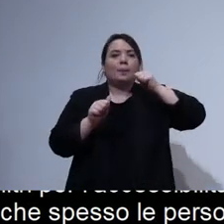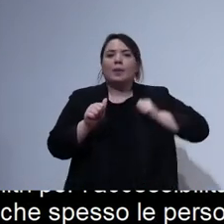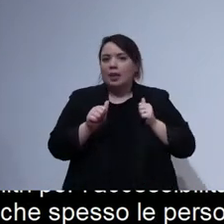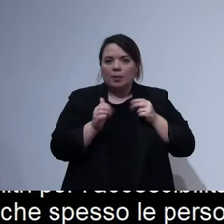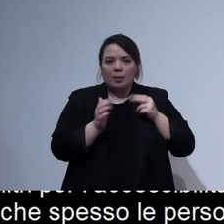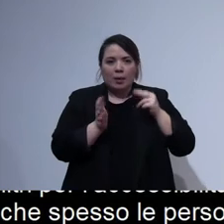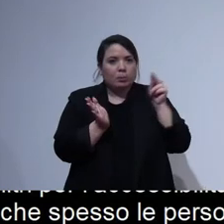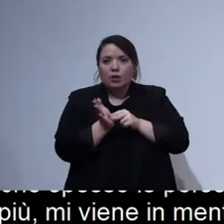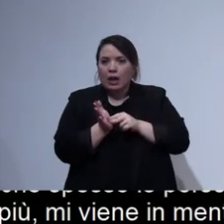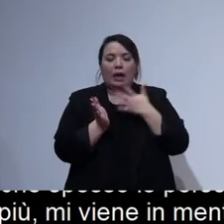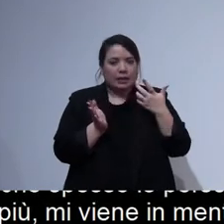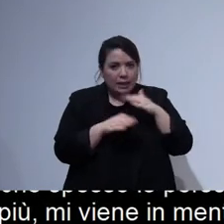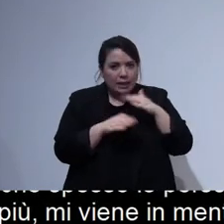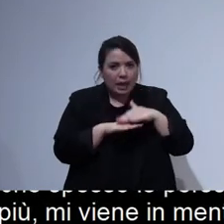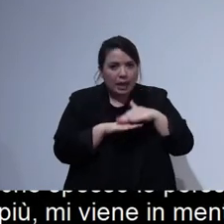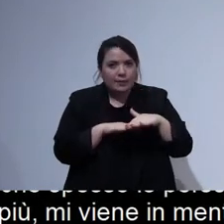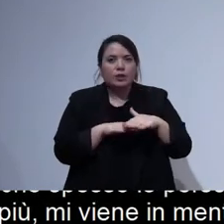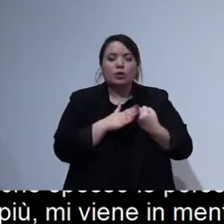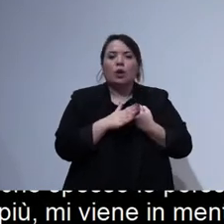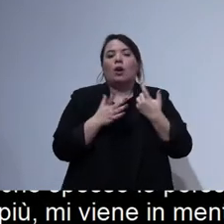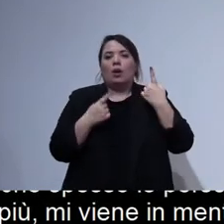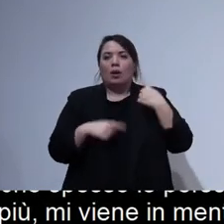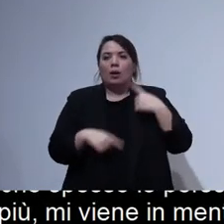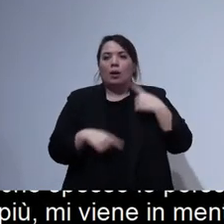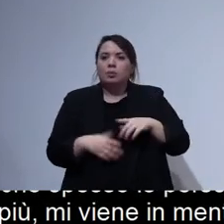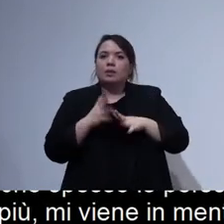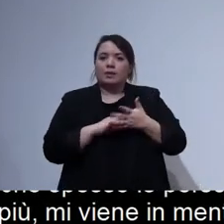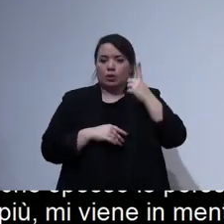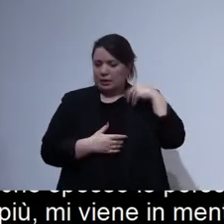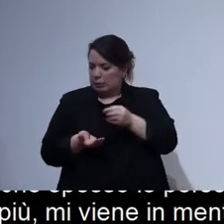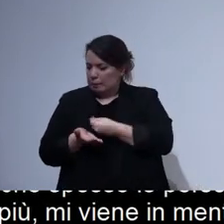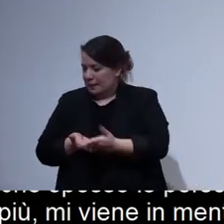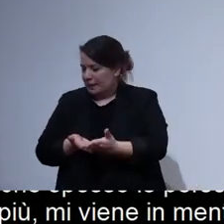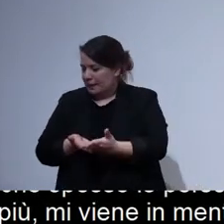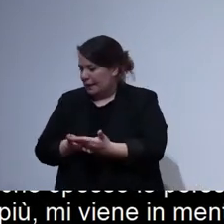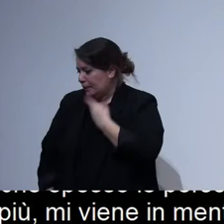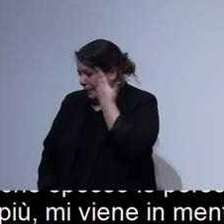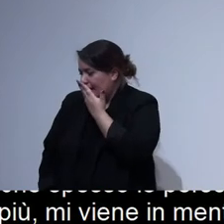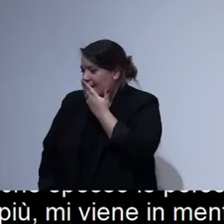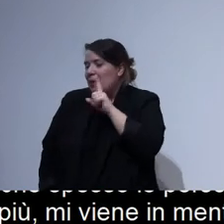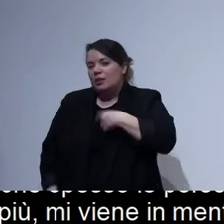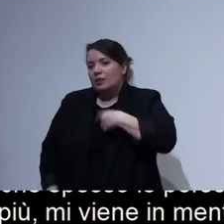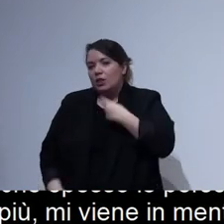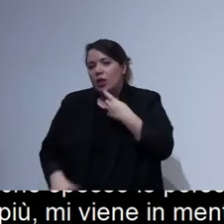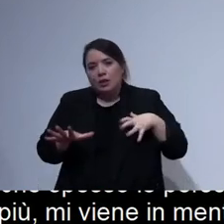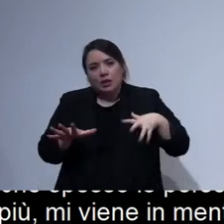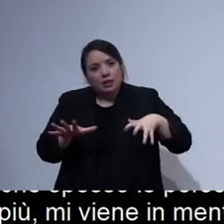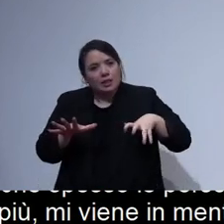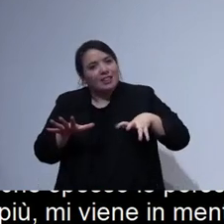il servizio quindi a parte sentirmi una schifezza però poi abbiamo tentato di recuperare in corsa